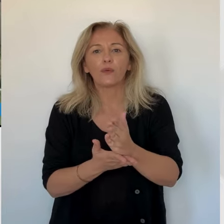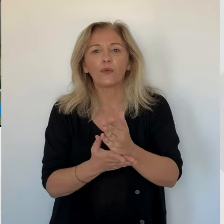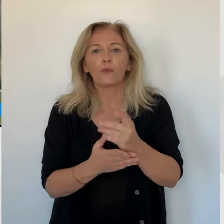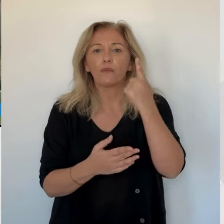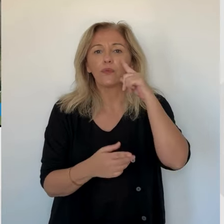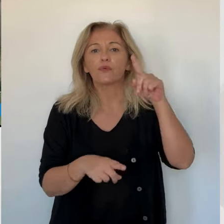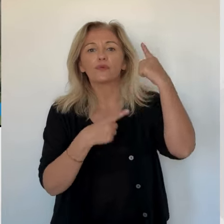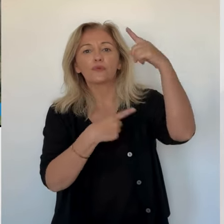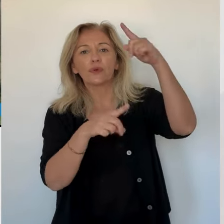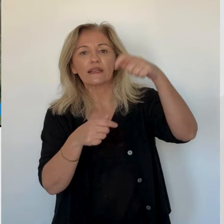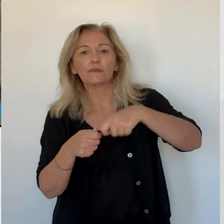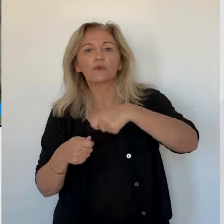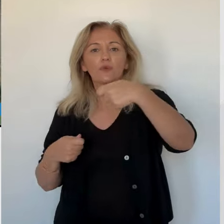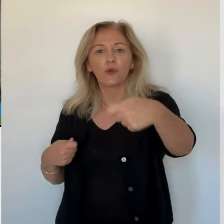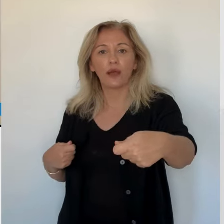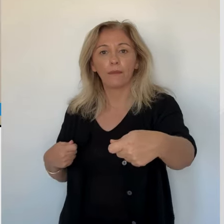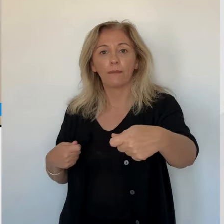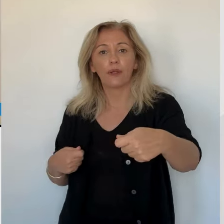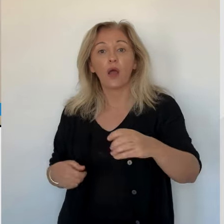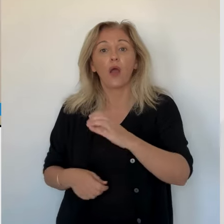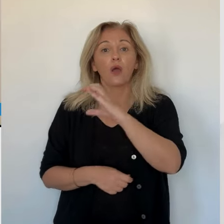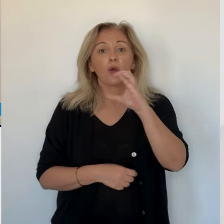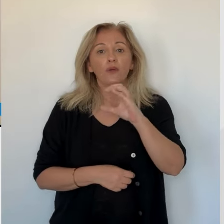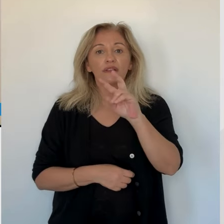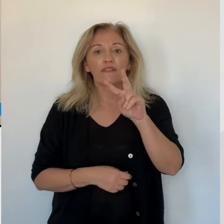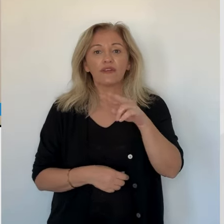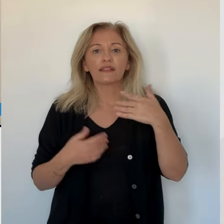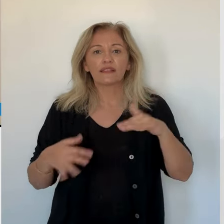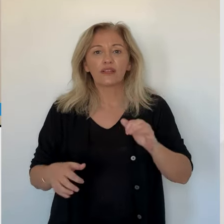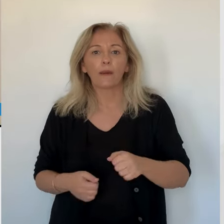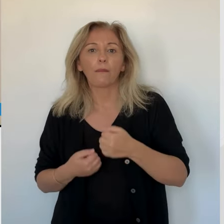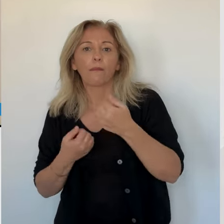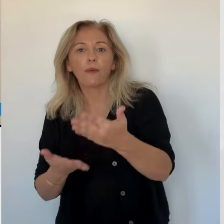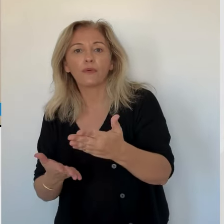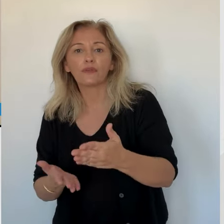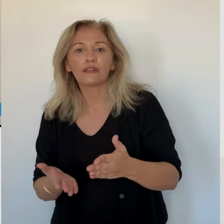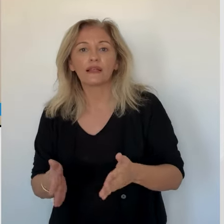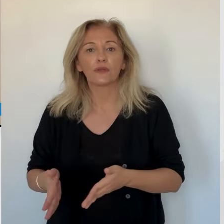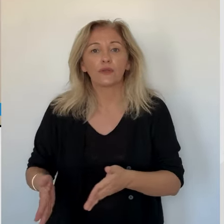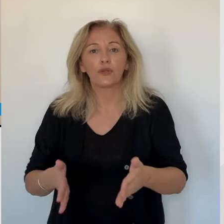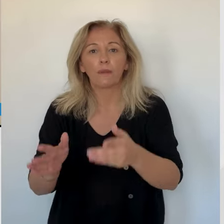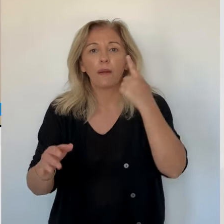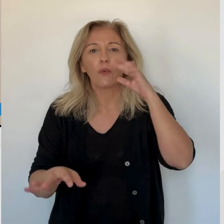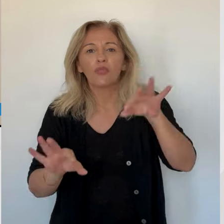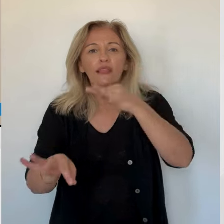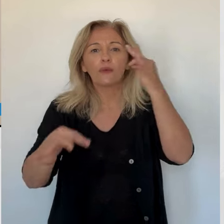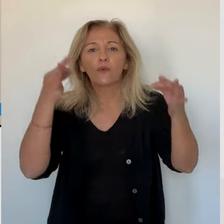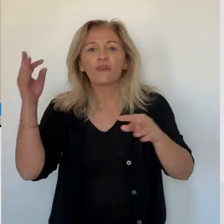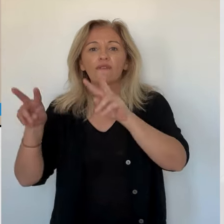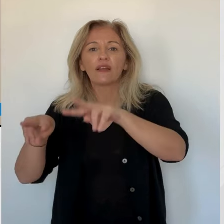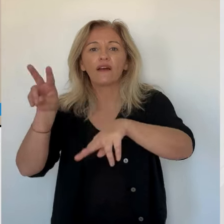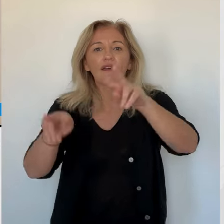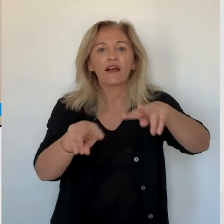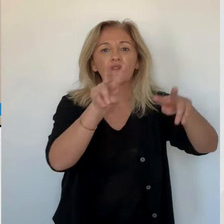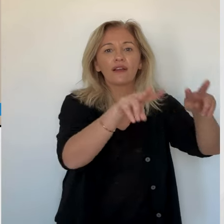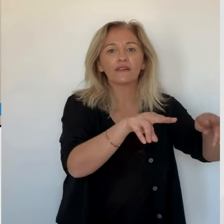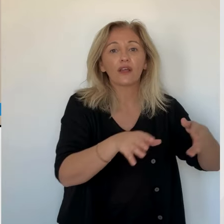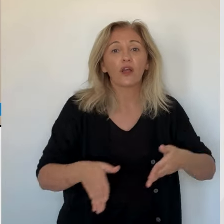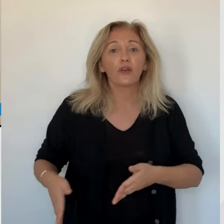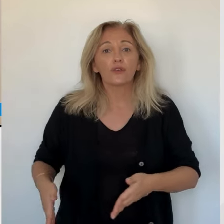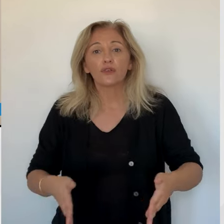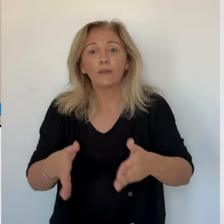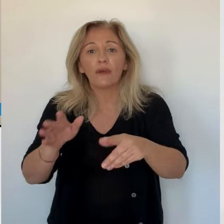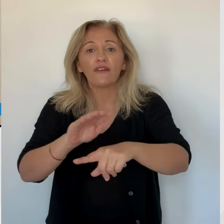Nous avons inscrit un projet d'itinéraire de découverte de nos villages à l'intérieur, qui allie la